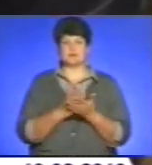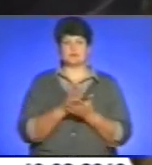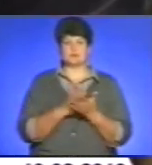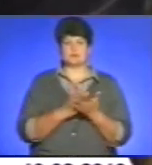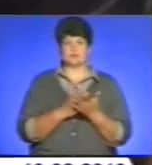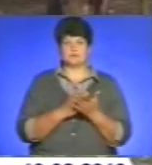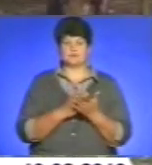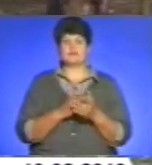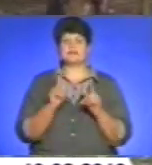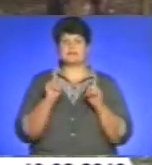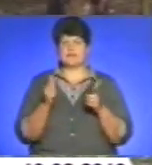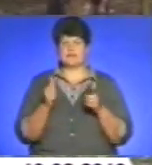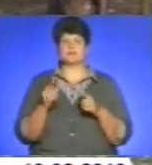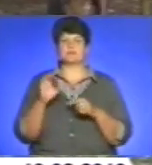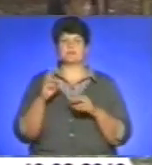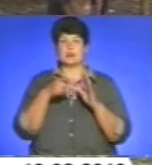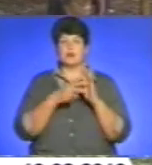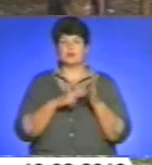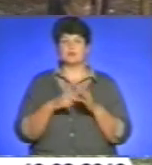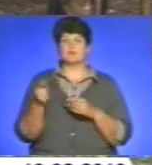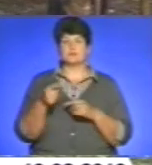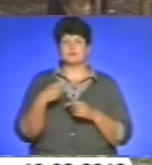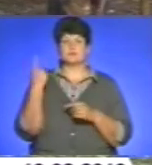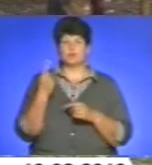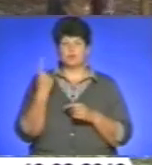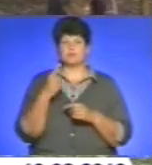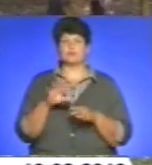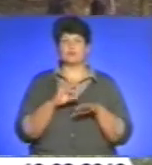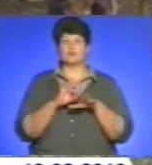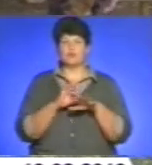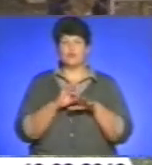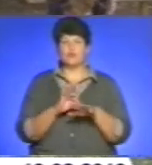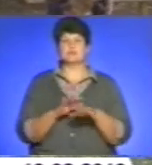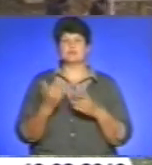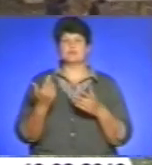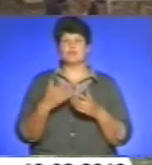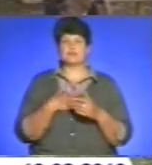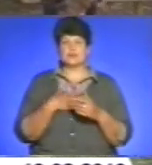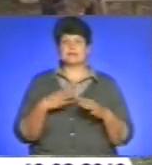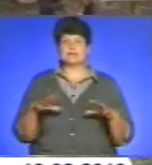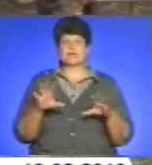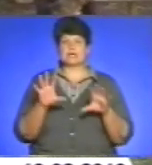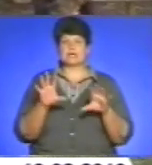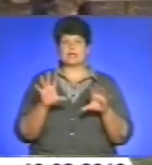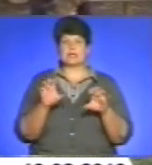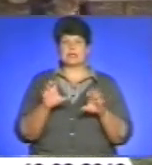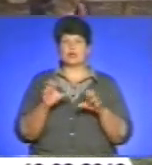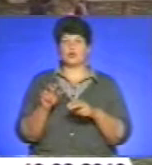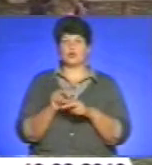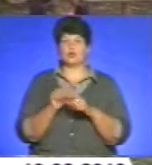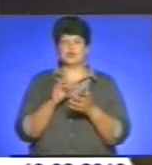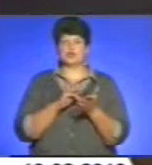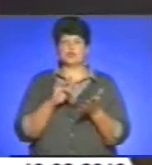Згідно плану з практикади ОМВС України в Тернопільській області проводиться в нас в кінологічному центрі багатоборства